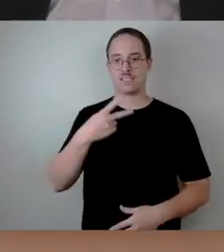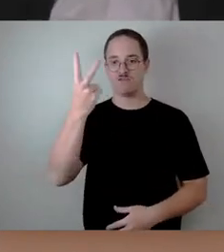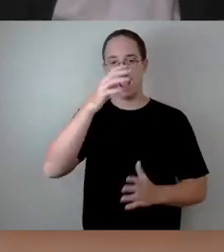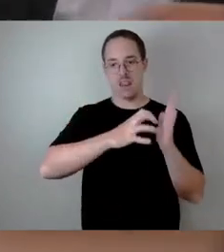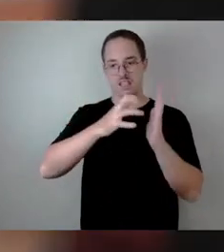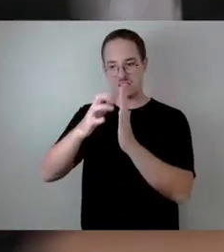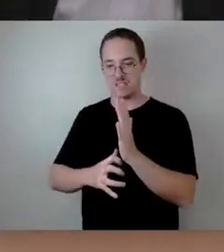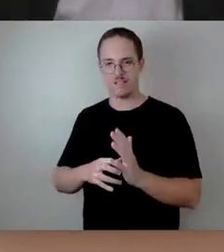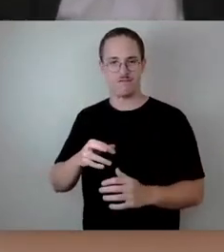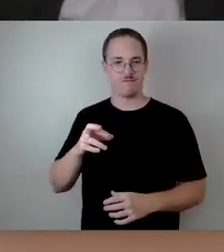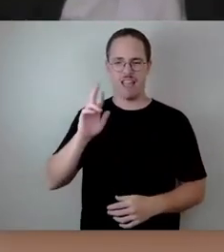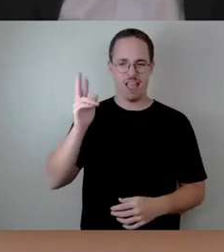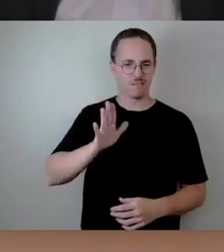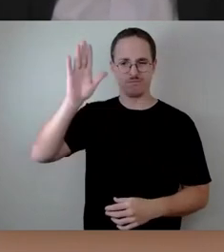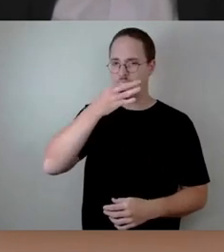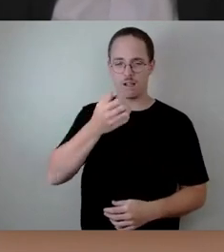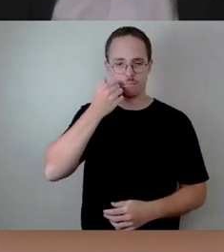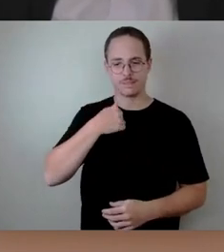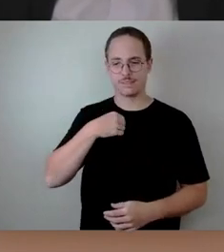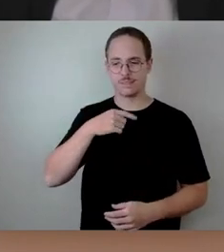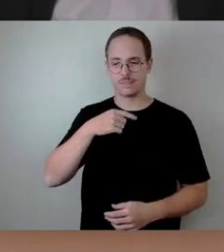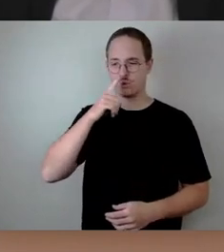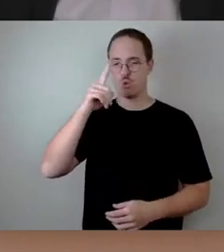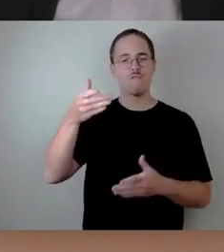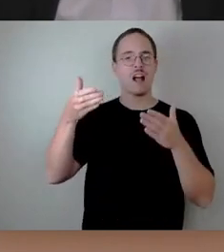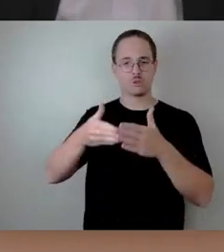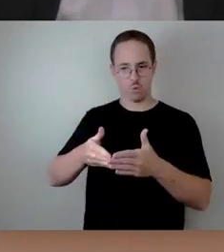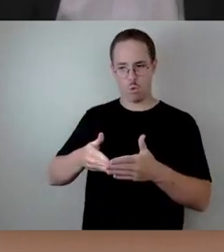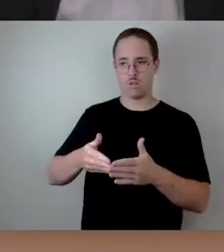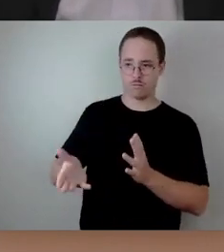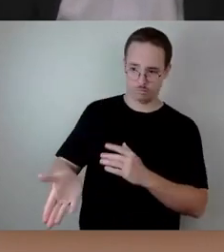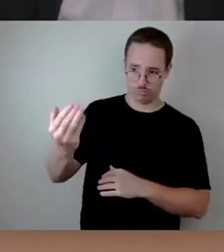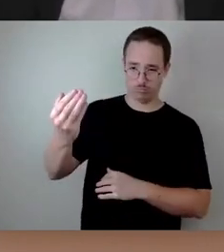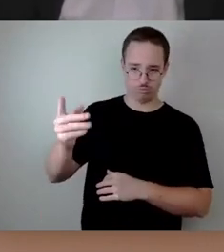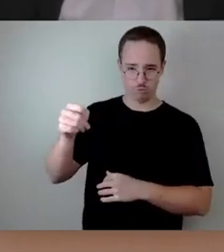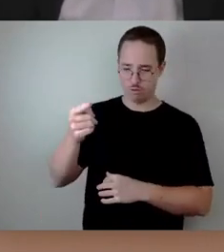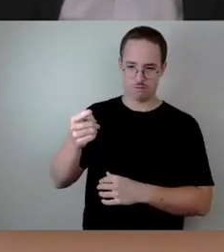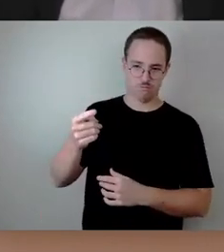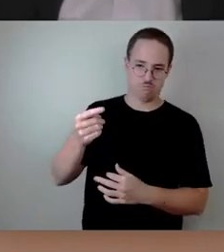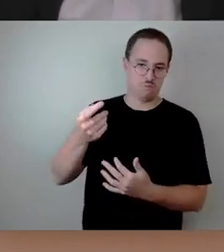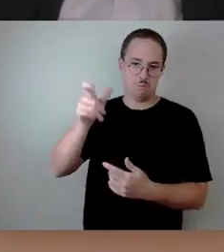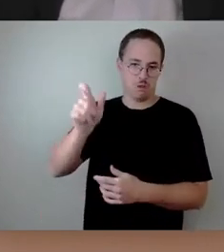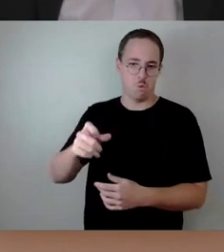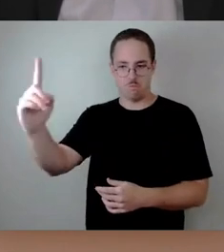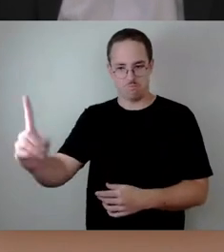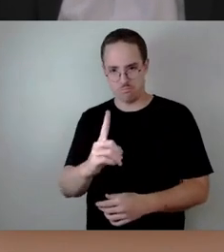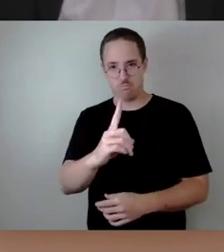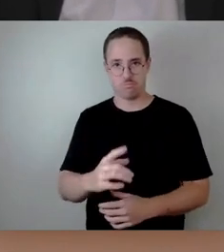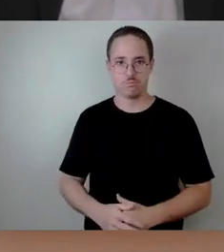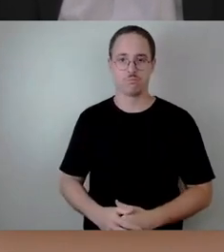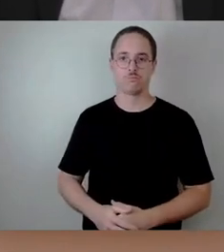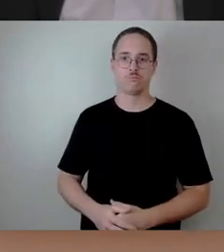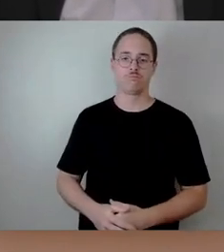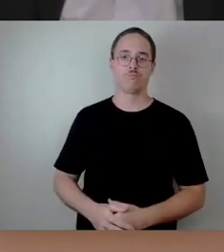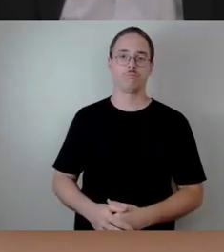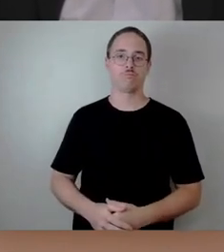Fragende ist. Ich rufe deswegen immer mal nur die Fraktion auf und mal dann schauen wir mal. AfD beginnt.